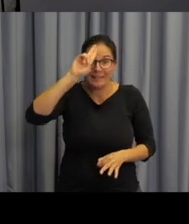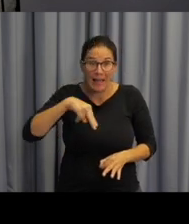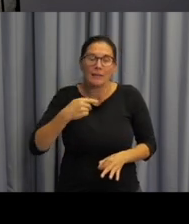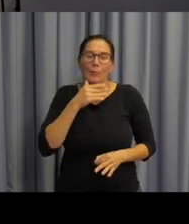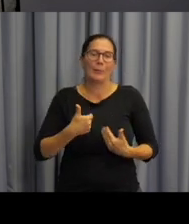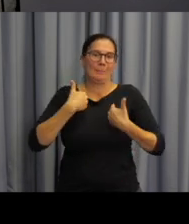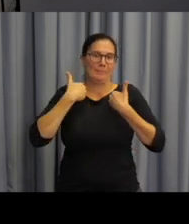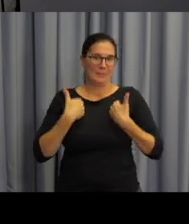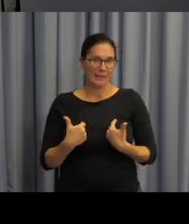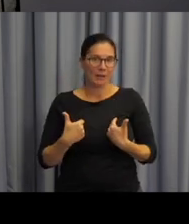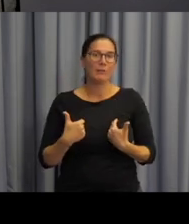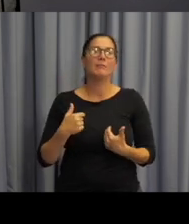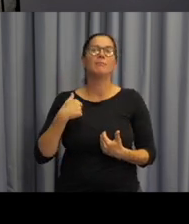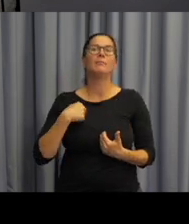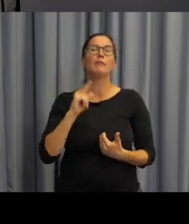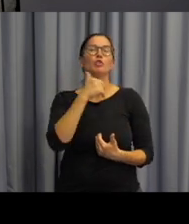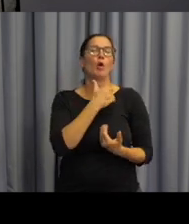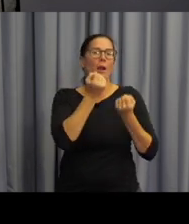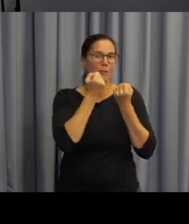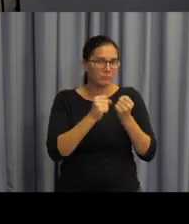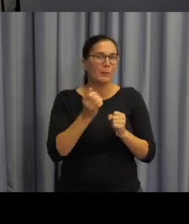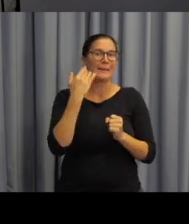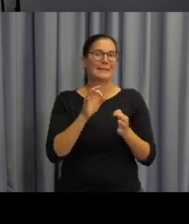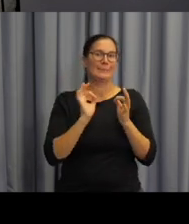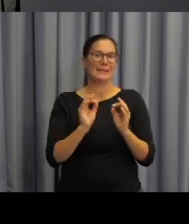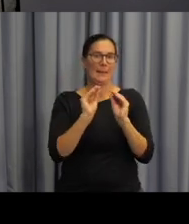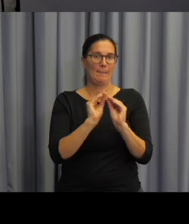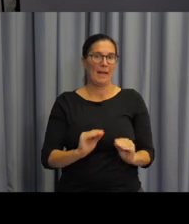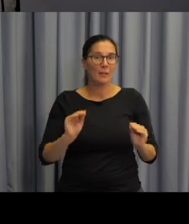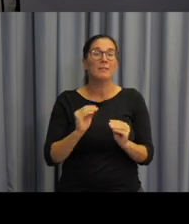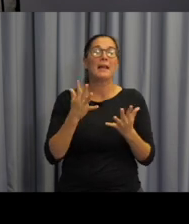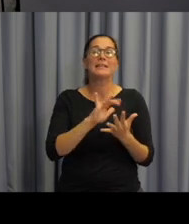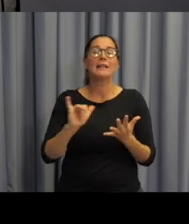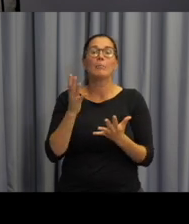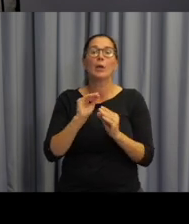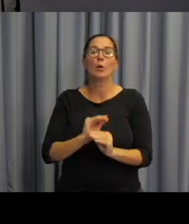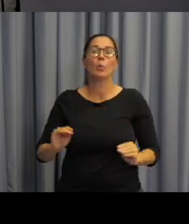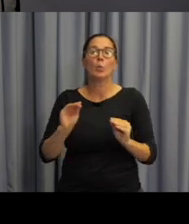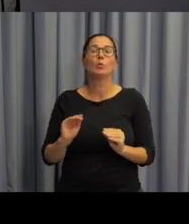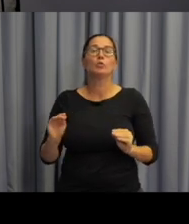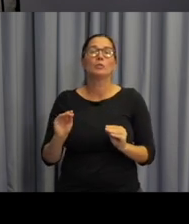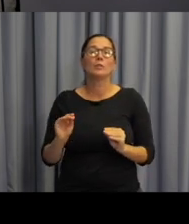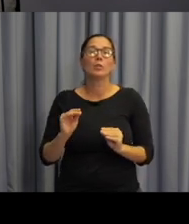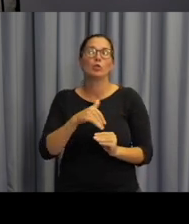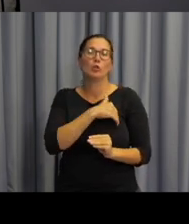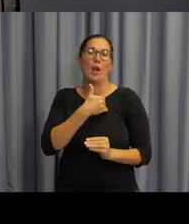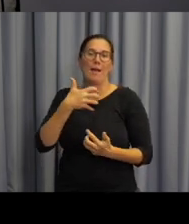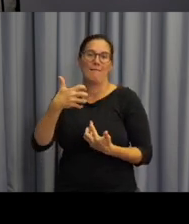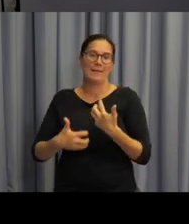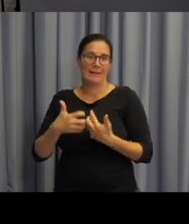neznají, představila ve stručnosti. Jsem vystudovaný speciální pedagog. Desetle jsem učila ve škole